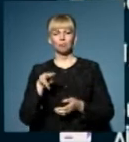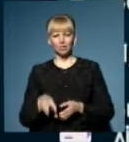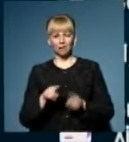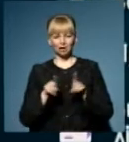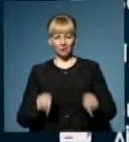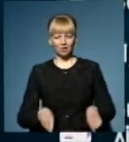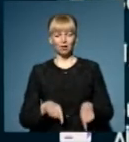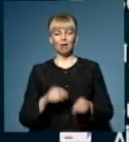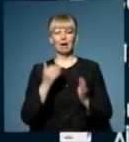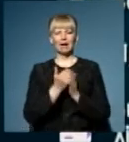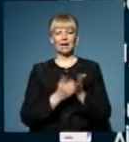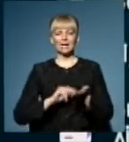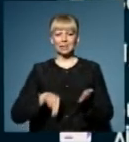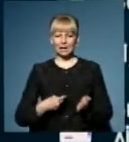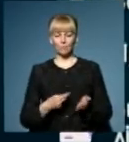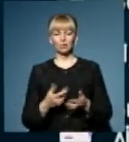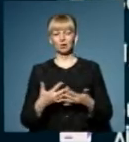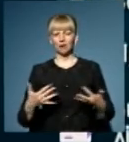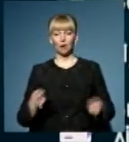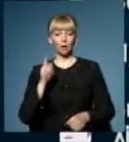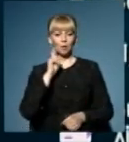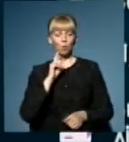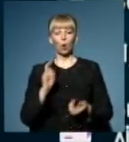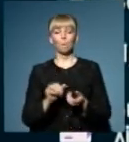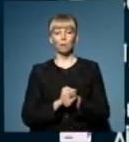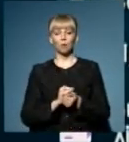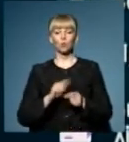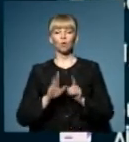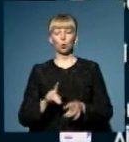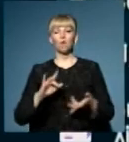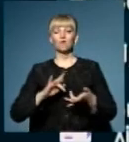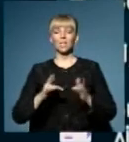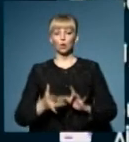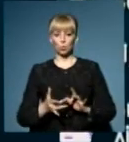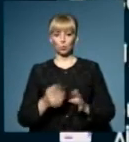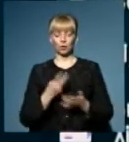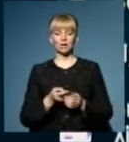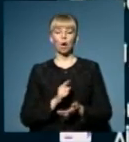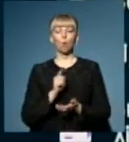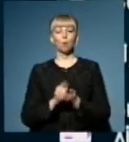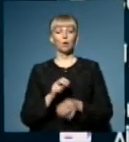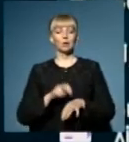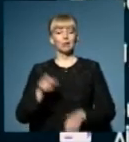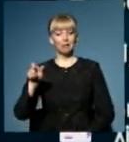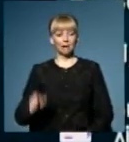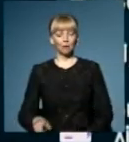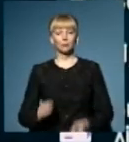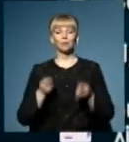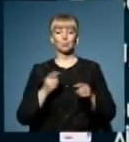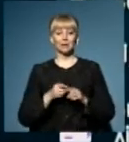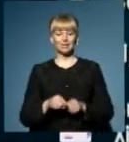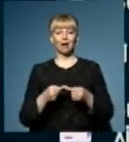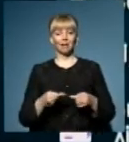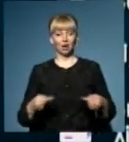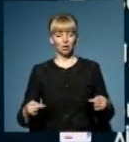довідки рецепти і так далі. Ну, поки що паперові, але скоро вони будуть електронні також. Це обов'язки лікаря. І, насправді, це ті